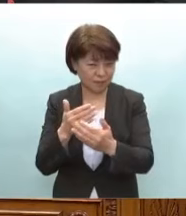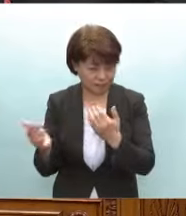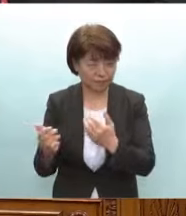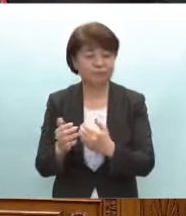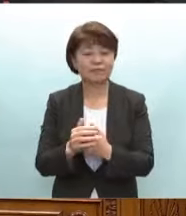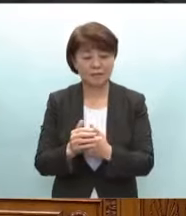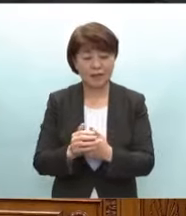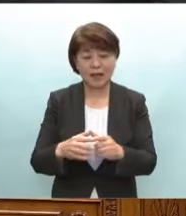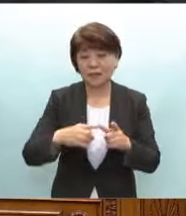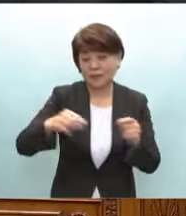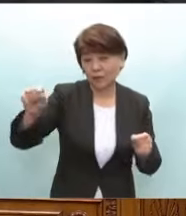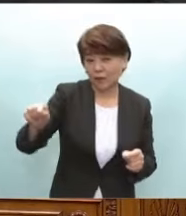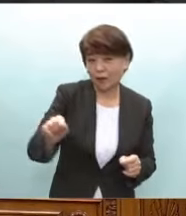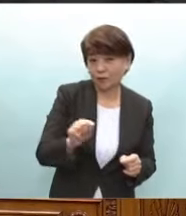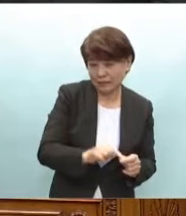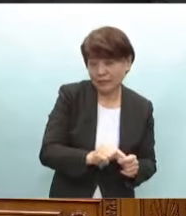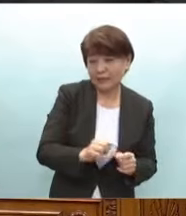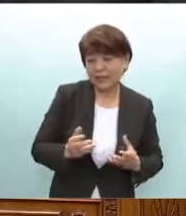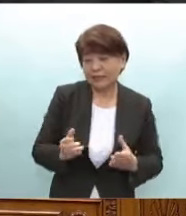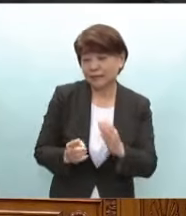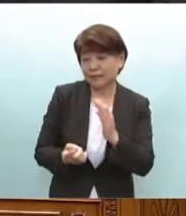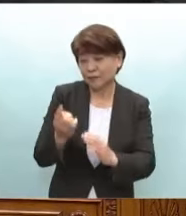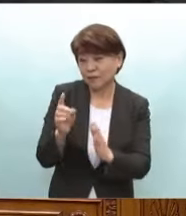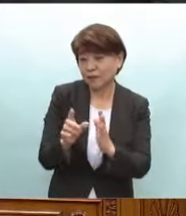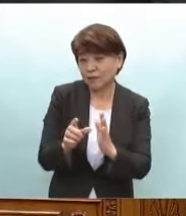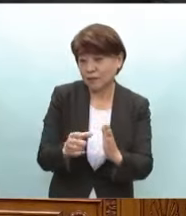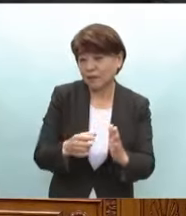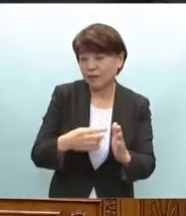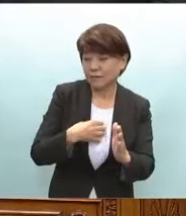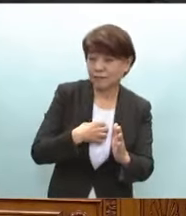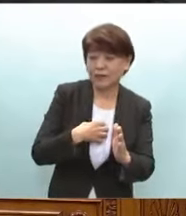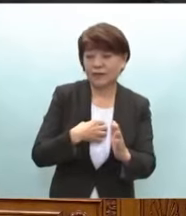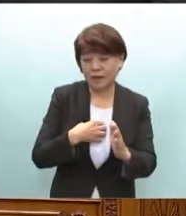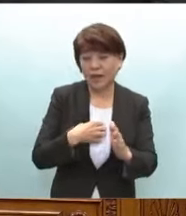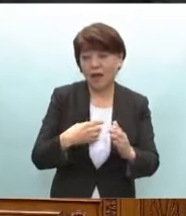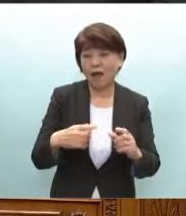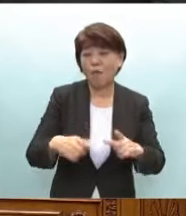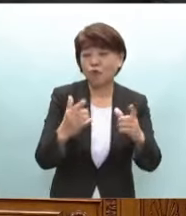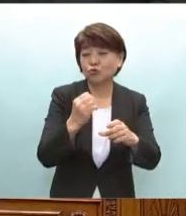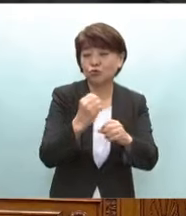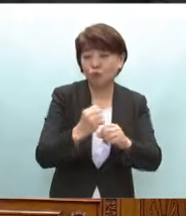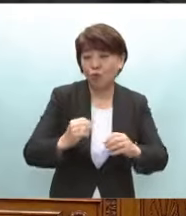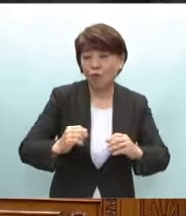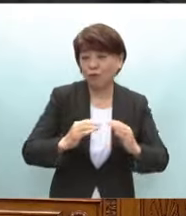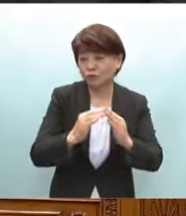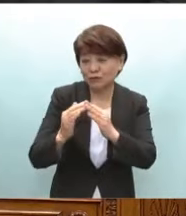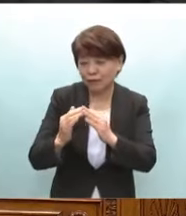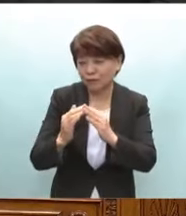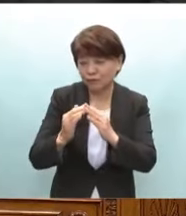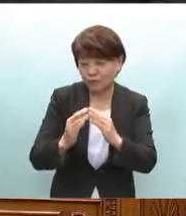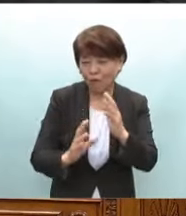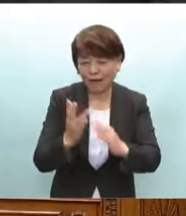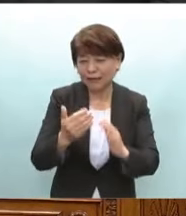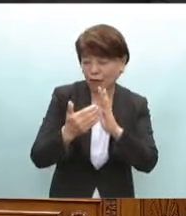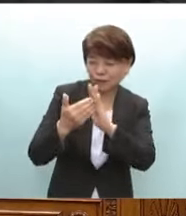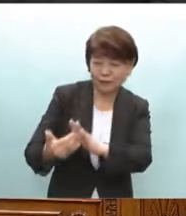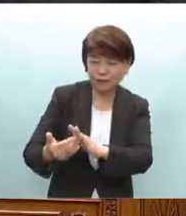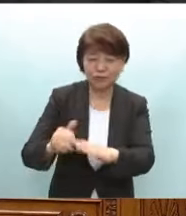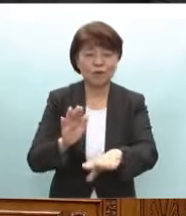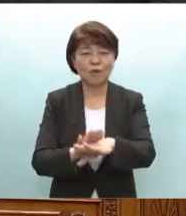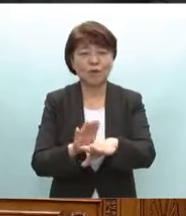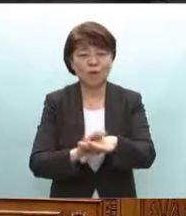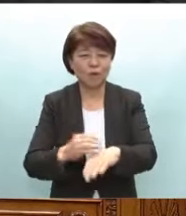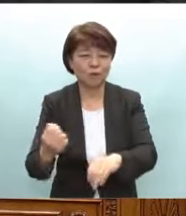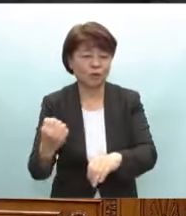地で地震時に発生し得る木造住宅密集地での大規模火災を防ぐ防策の強化が